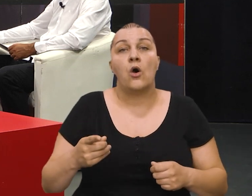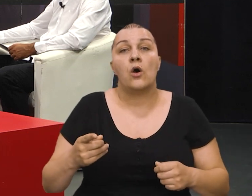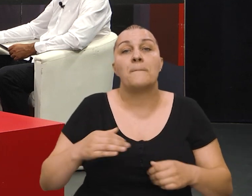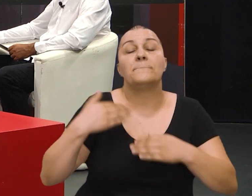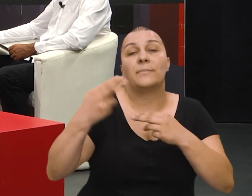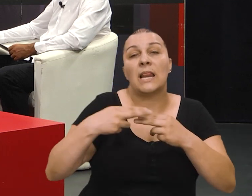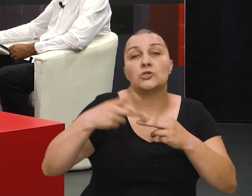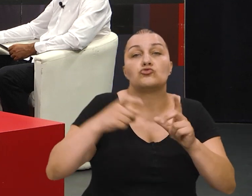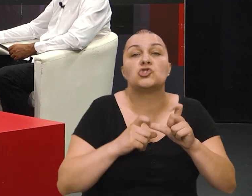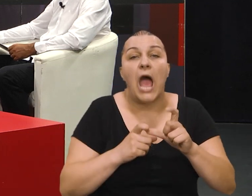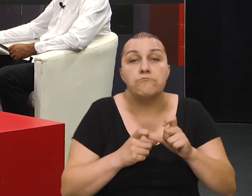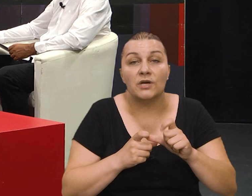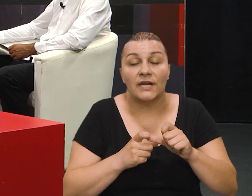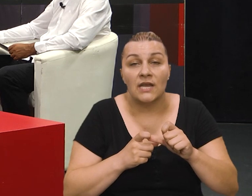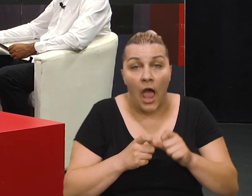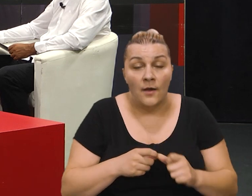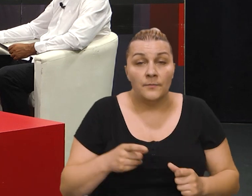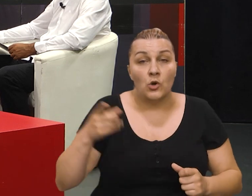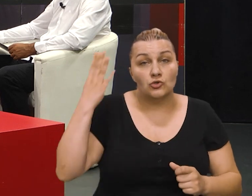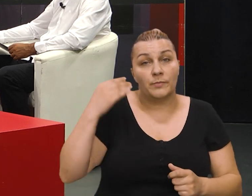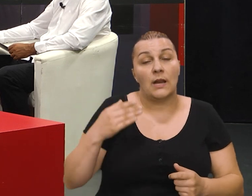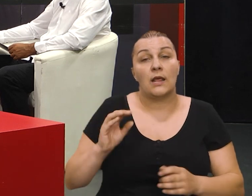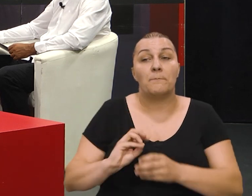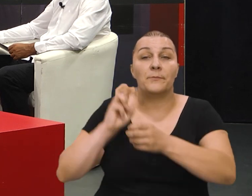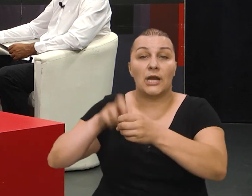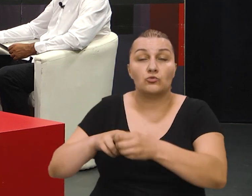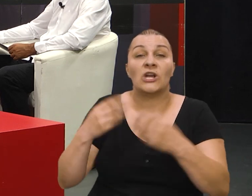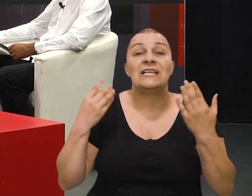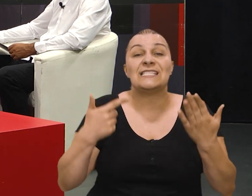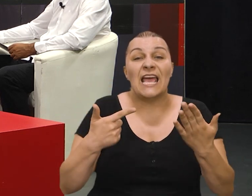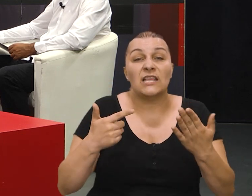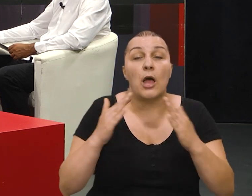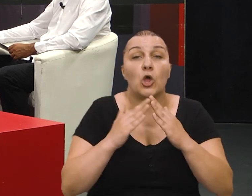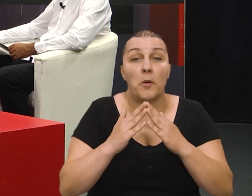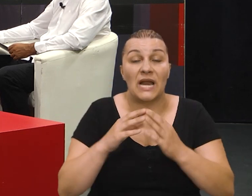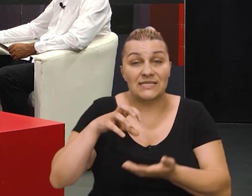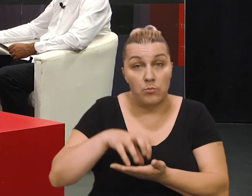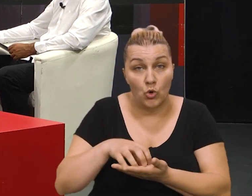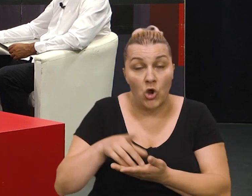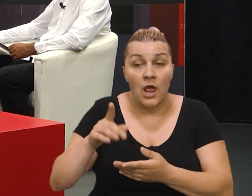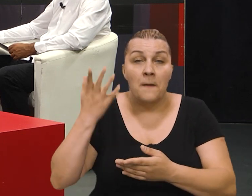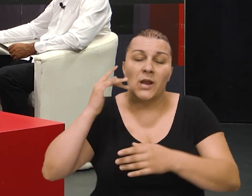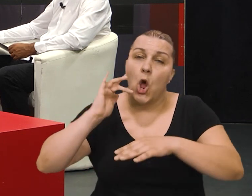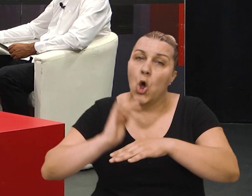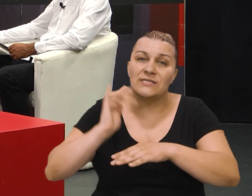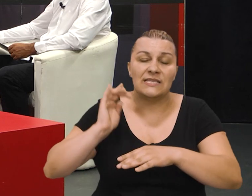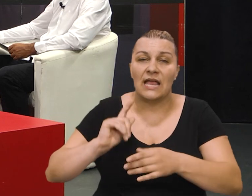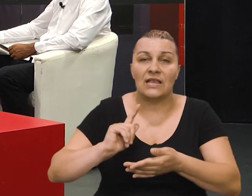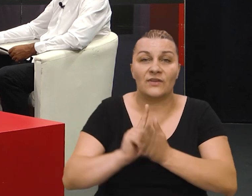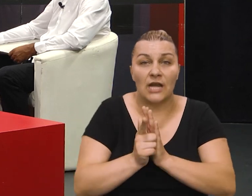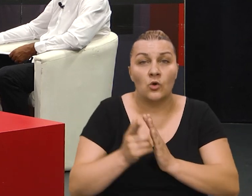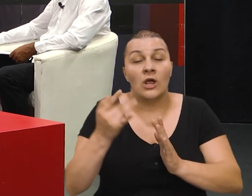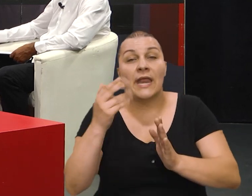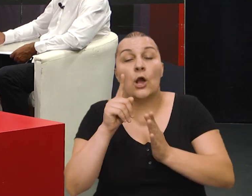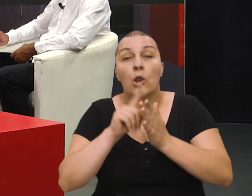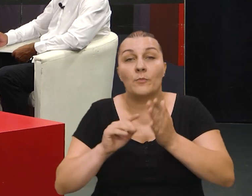Prkose-Zarilići, nasproliška prnje i operativni su bili podređeni 7. doranskoj pukovni u izvjetno osjetljivom trenutku, znači,